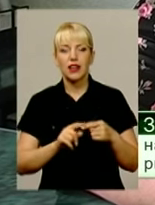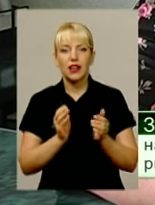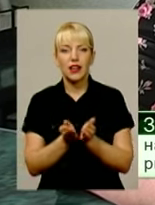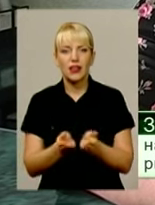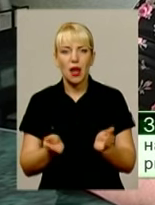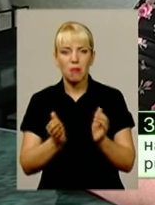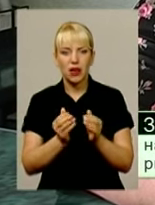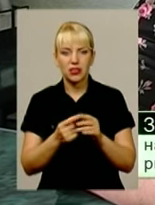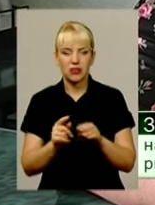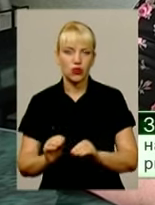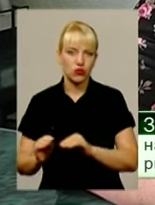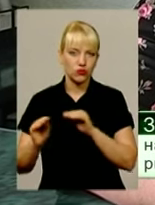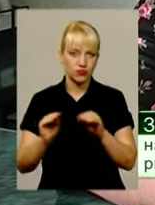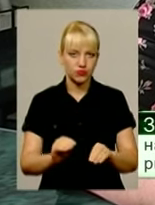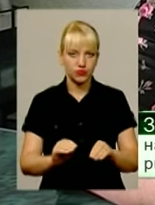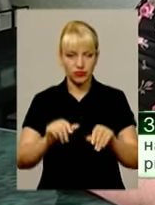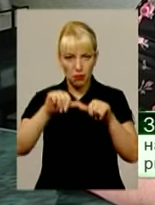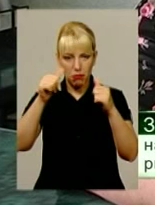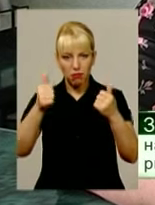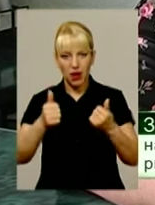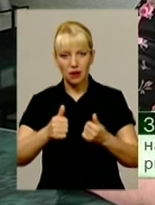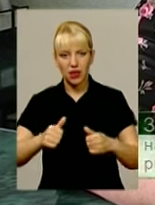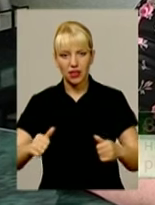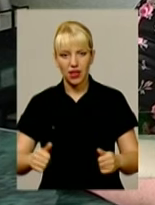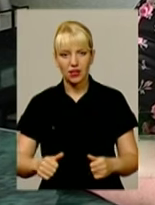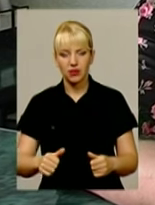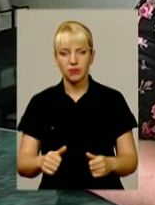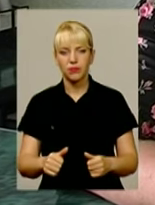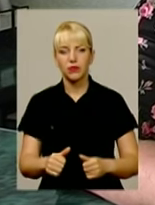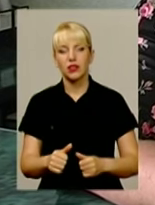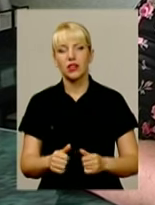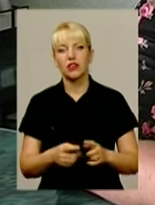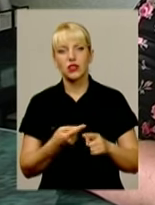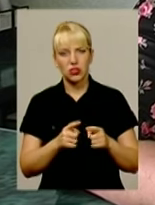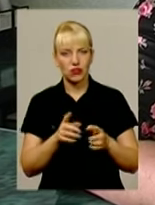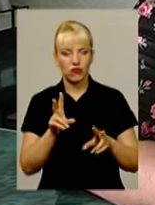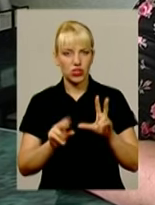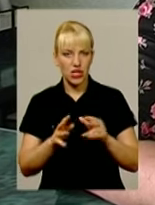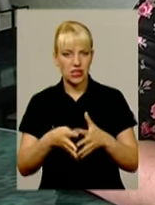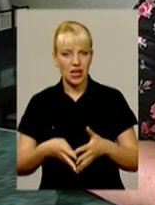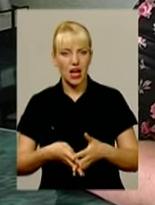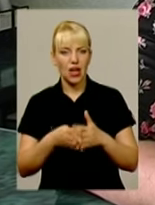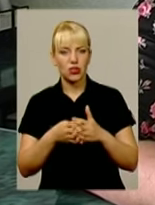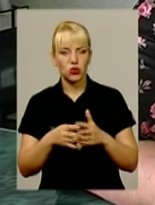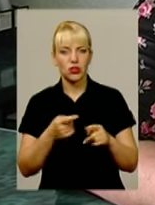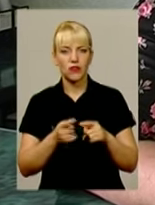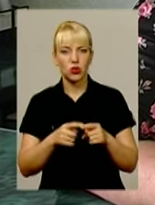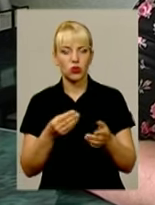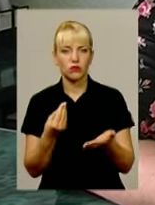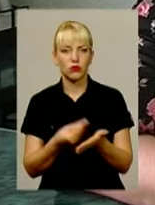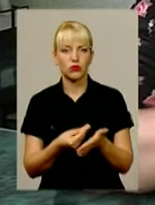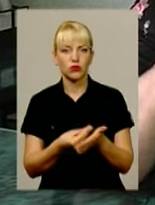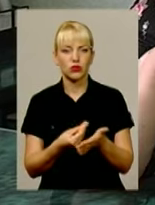в надгробний цю споруду, ми кажемо пам'ятник, архітектурну цю споруду, він коштує десь,